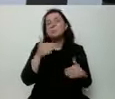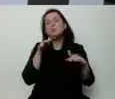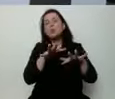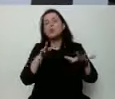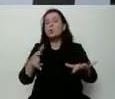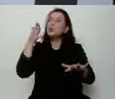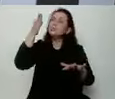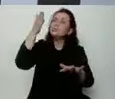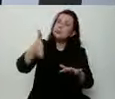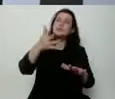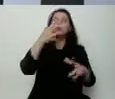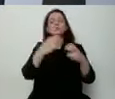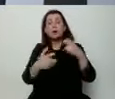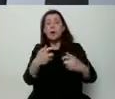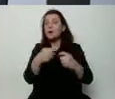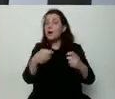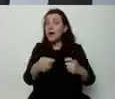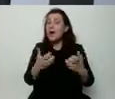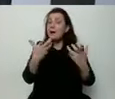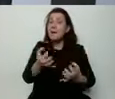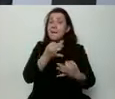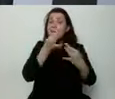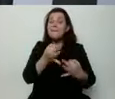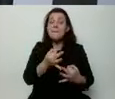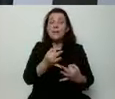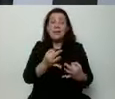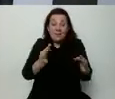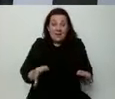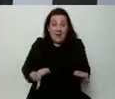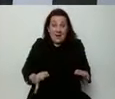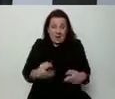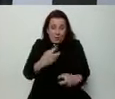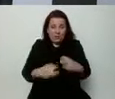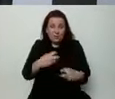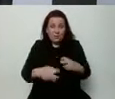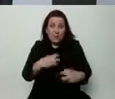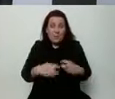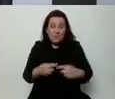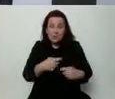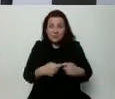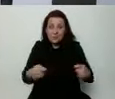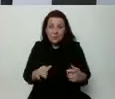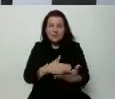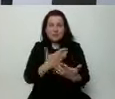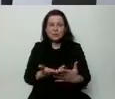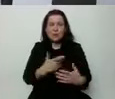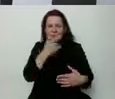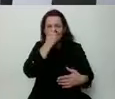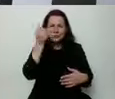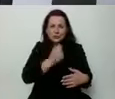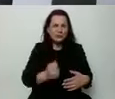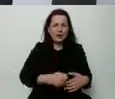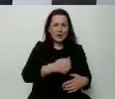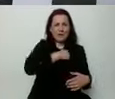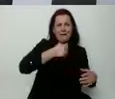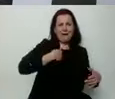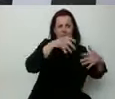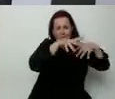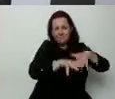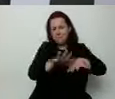rozwiązywaniu problemów, więc chciałem się zapytać o teraźniejszość i rozwiązywanie problemów pod tytułem Płynące ścieki z Warszawy nieoczyszczone.